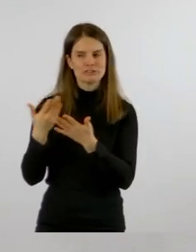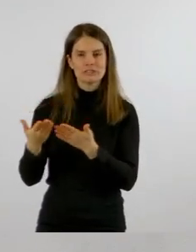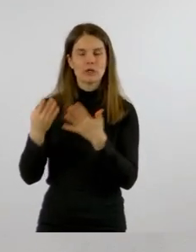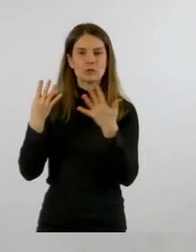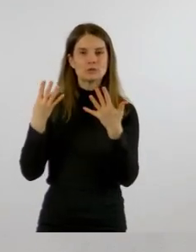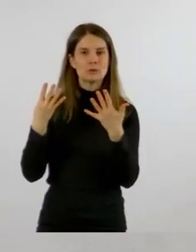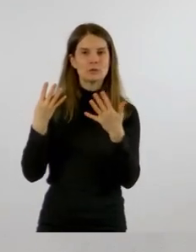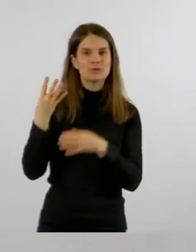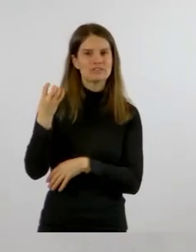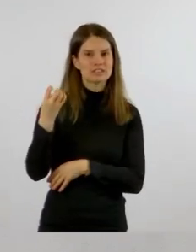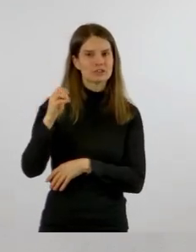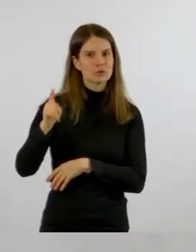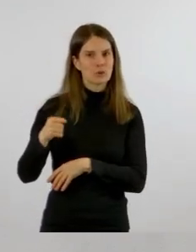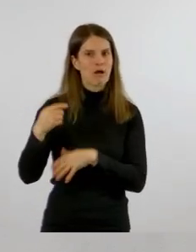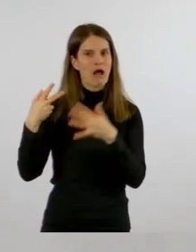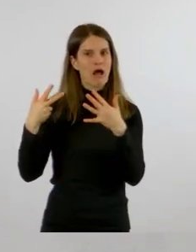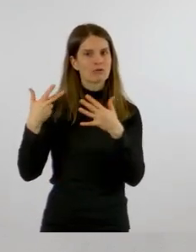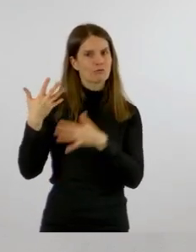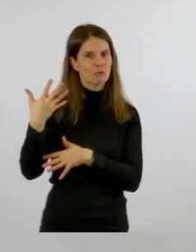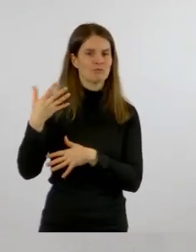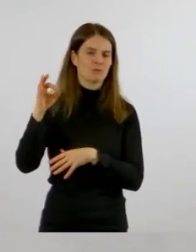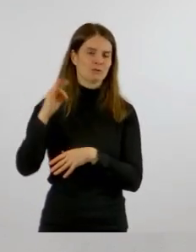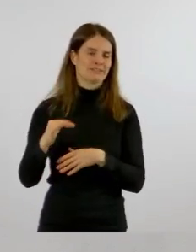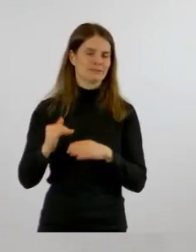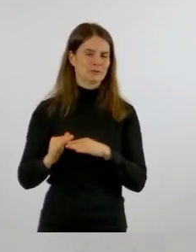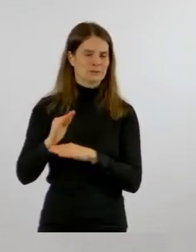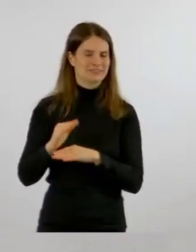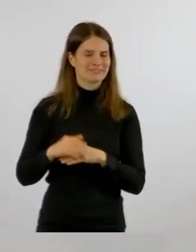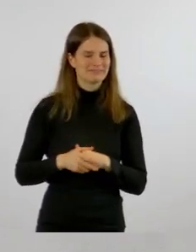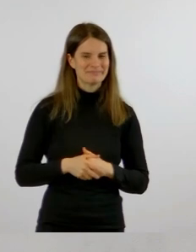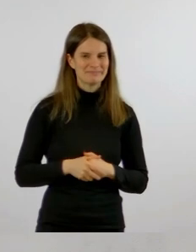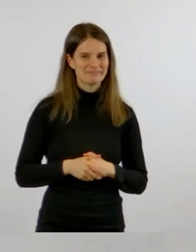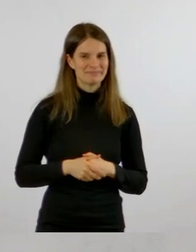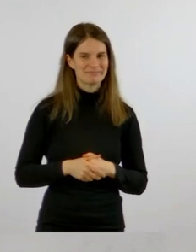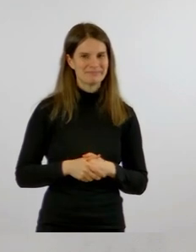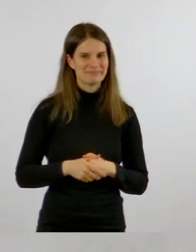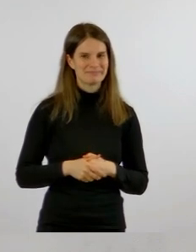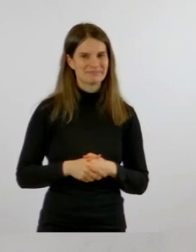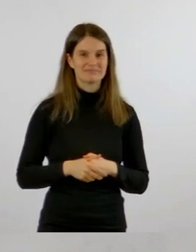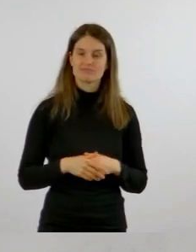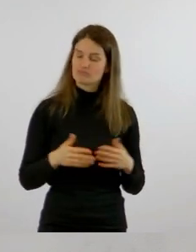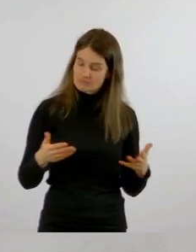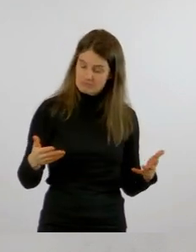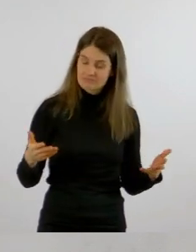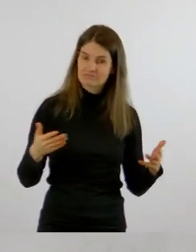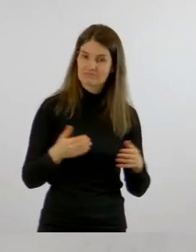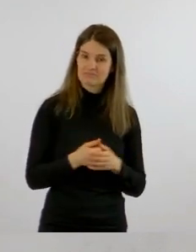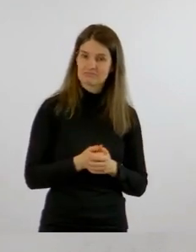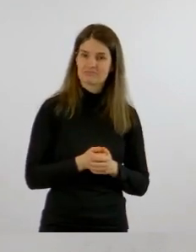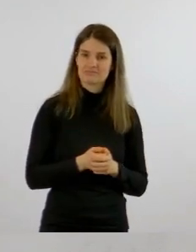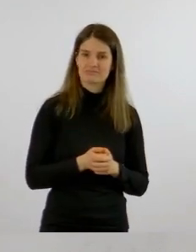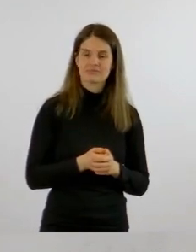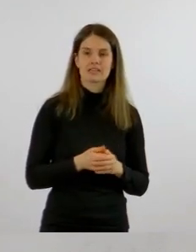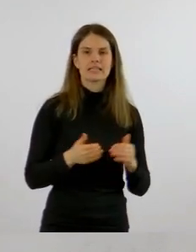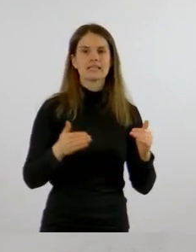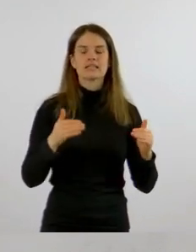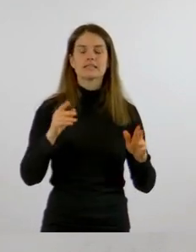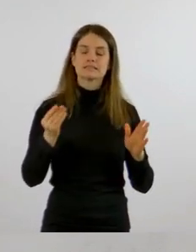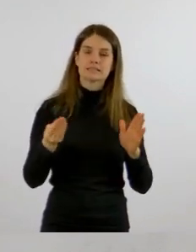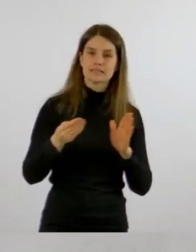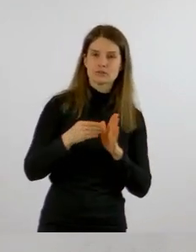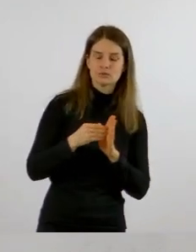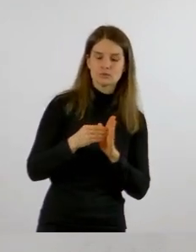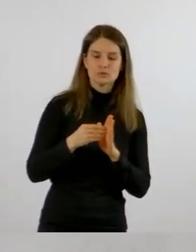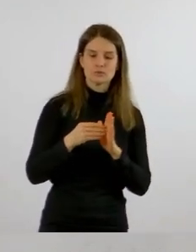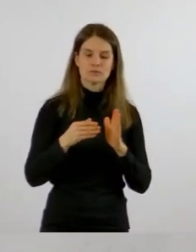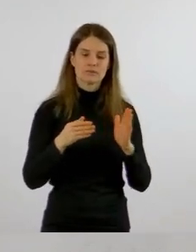,85 Prozent liegt. Wir haben uns einmal die Vergleichswerte